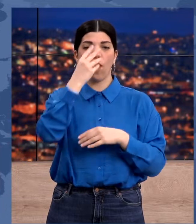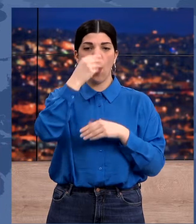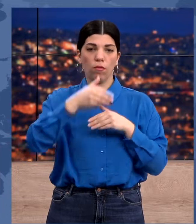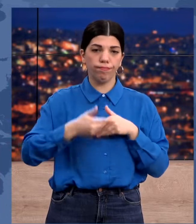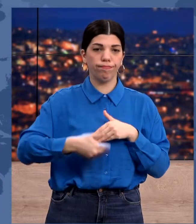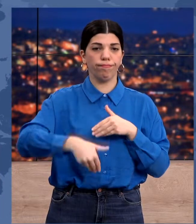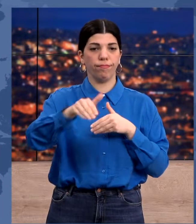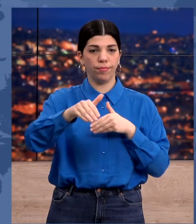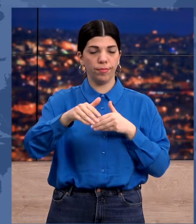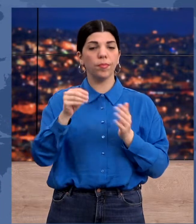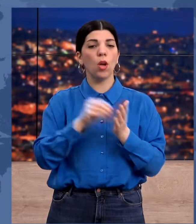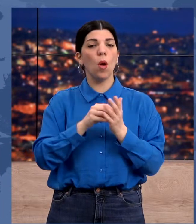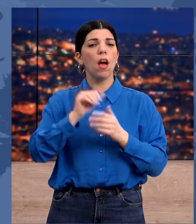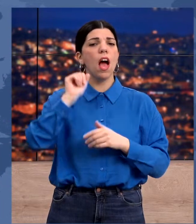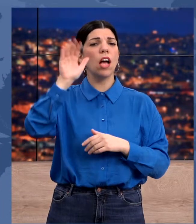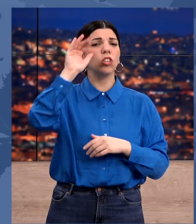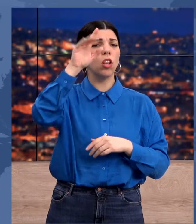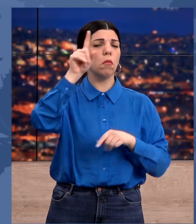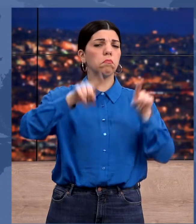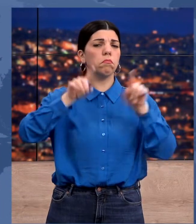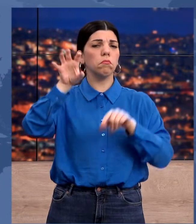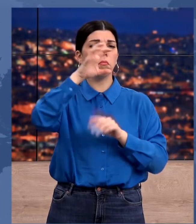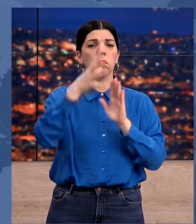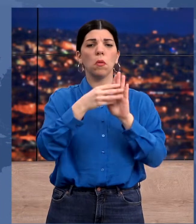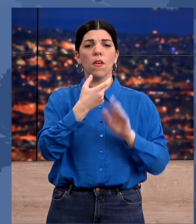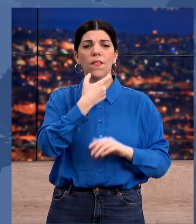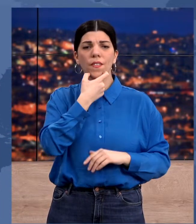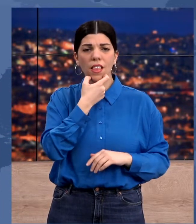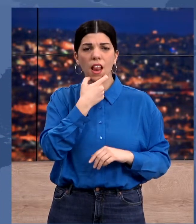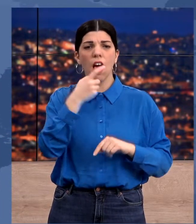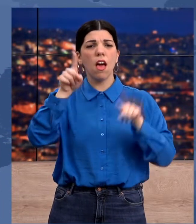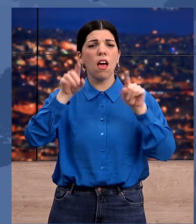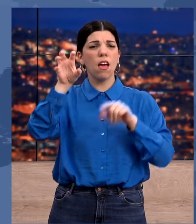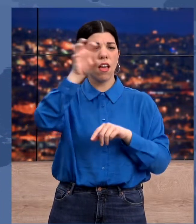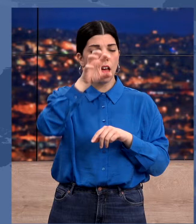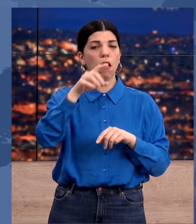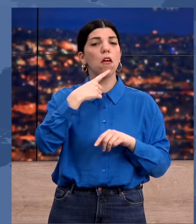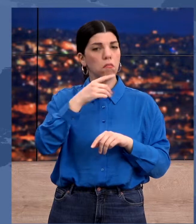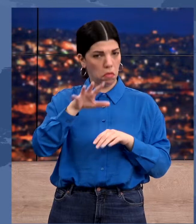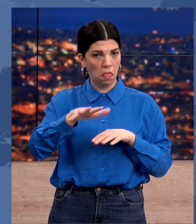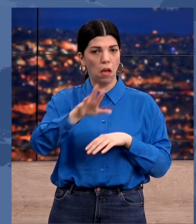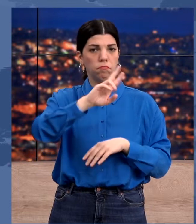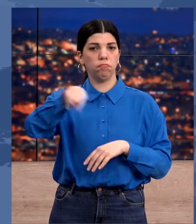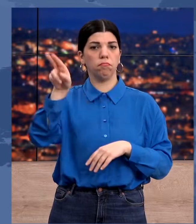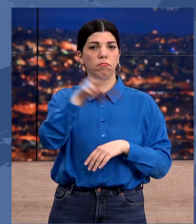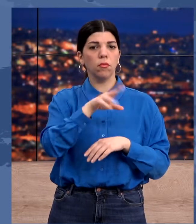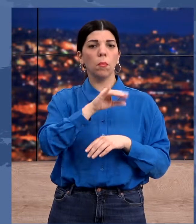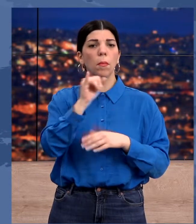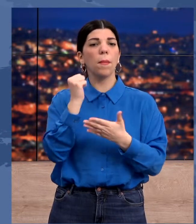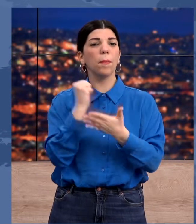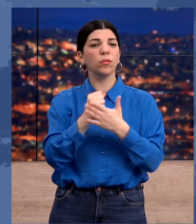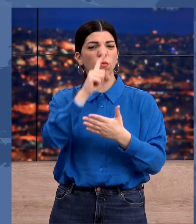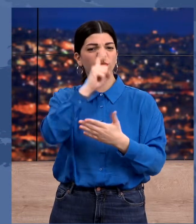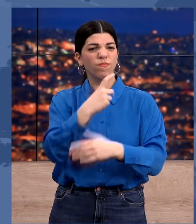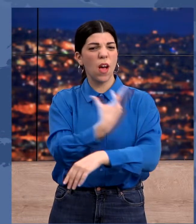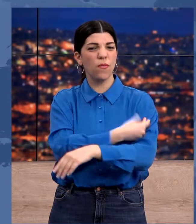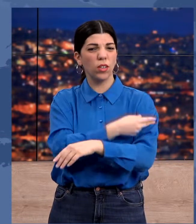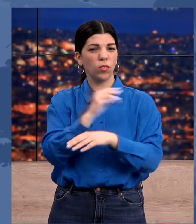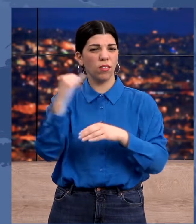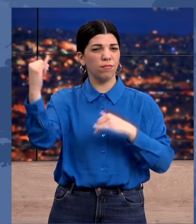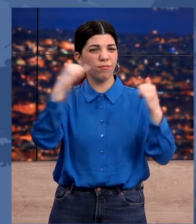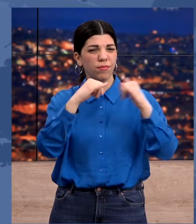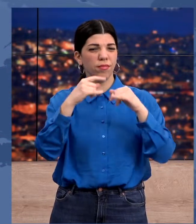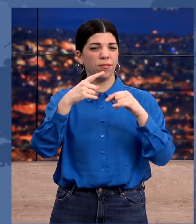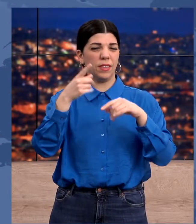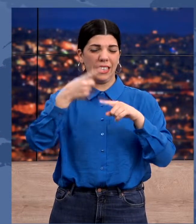Ταυτόχρονα χώρες του εξωτερικού όπως η Βρετανία και το Ισραήλ βαδίζουν προς την κατάργηση ακόμη και του πιστοποιητικού εμβολιασμού για την